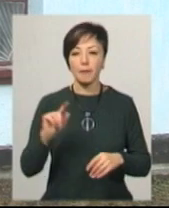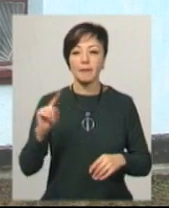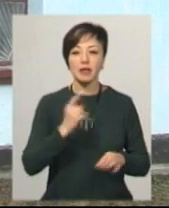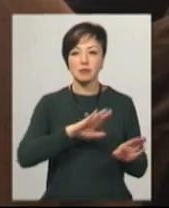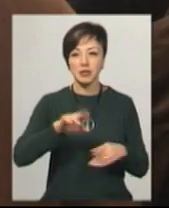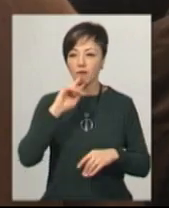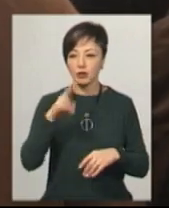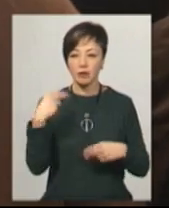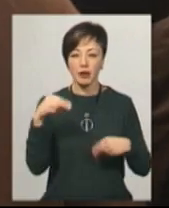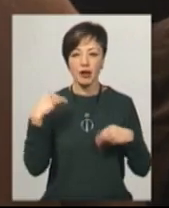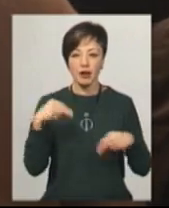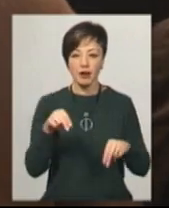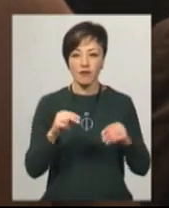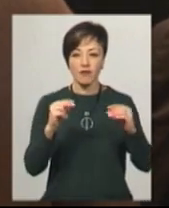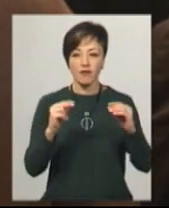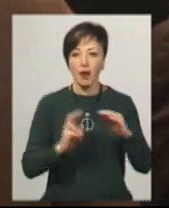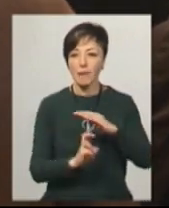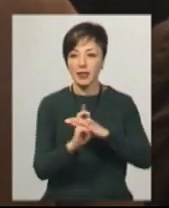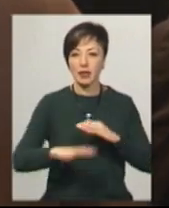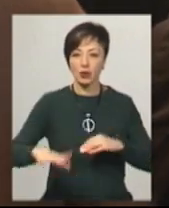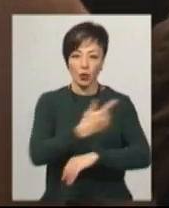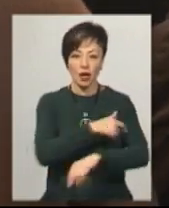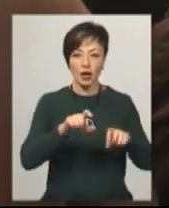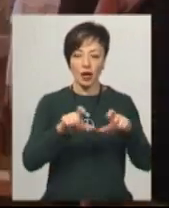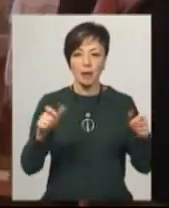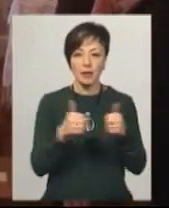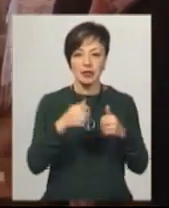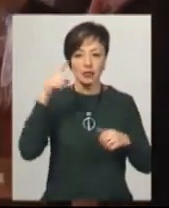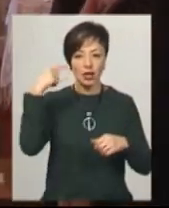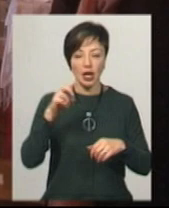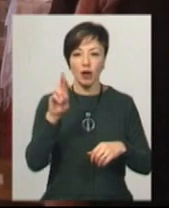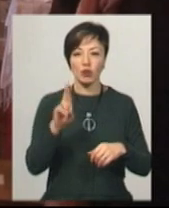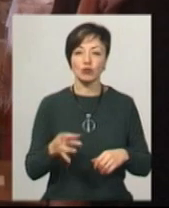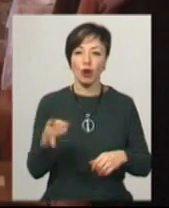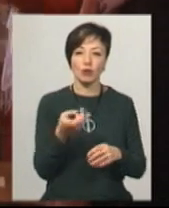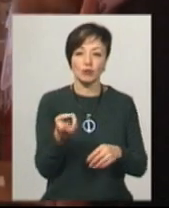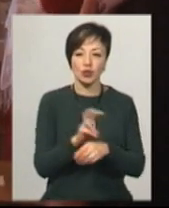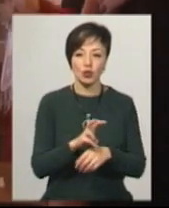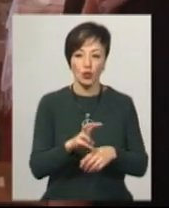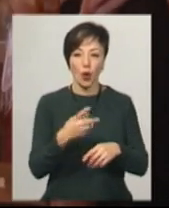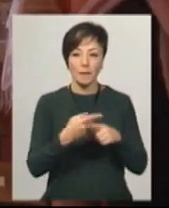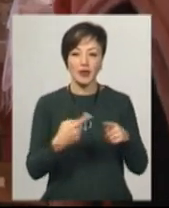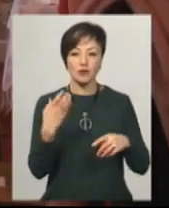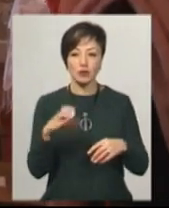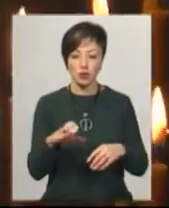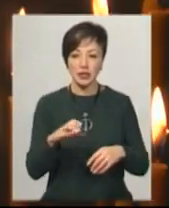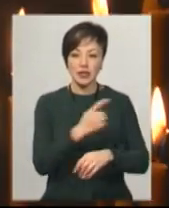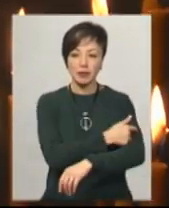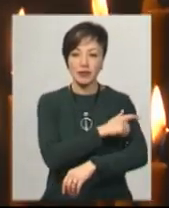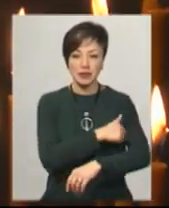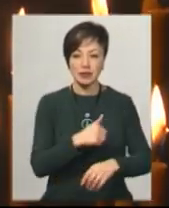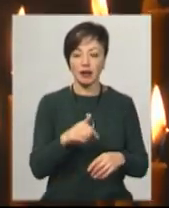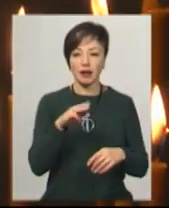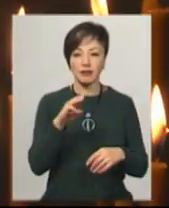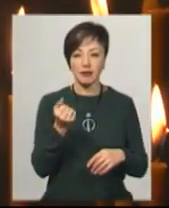дворічної перерви богослужіння в каплицю на території лікарні по безоскаржені Сєрмоленецького району прийшло півсотні прихожан. Молодша медична сестра Тетяна